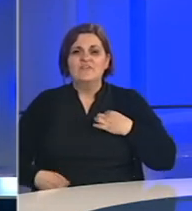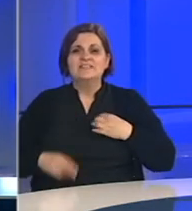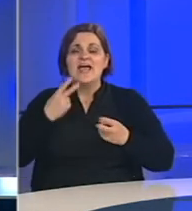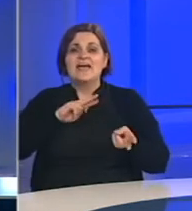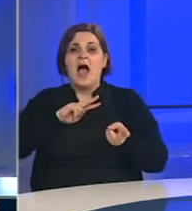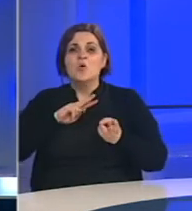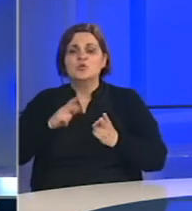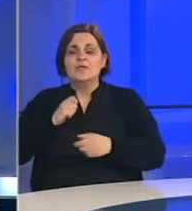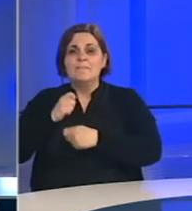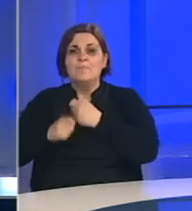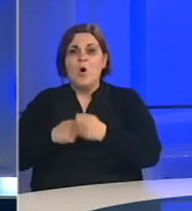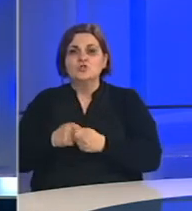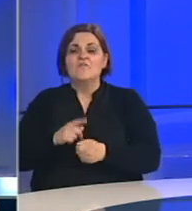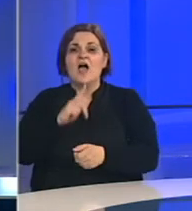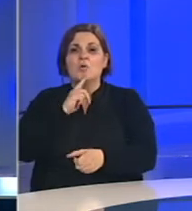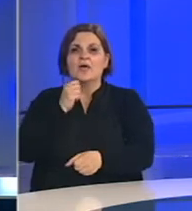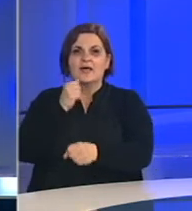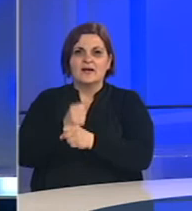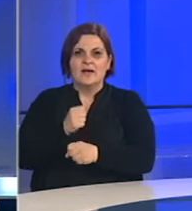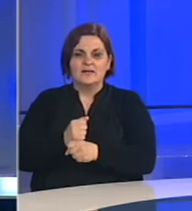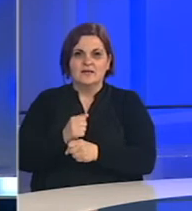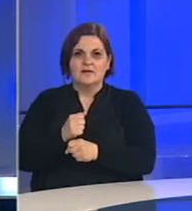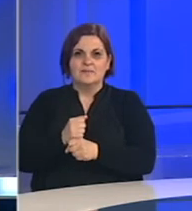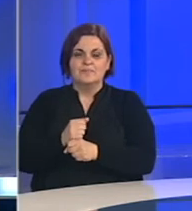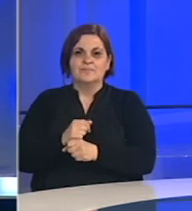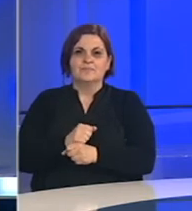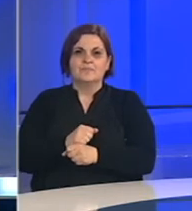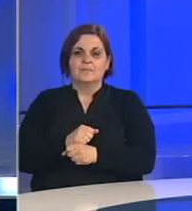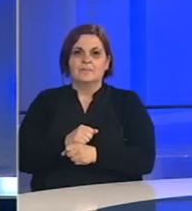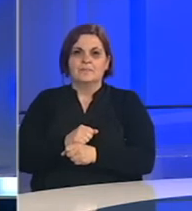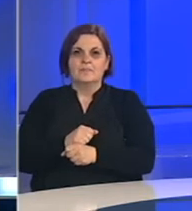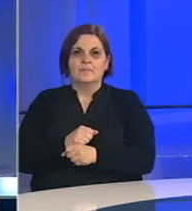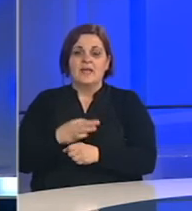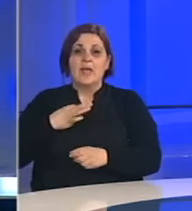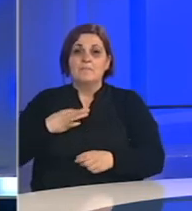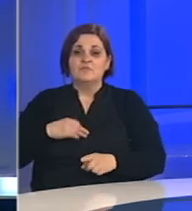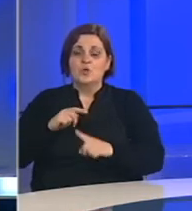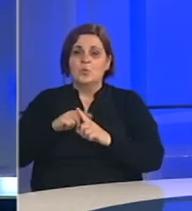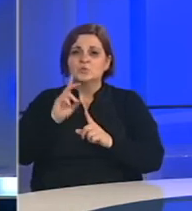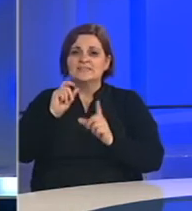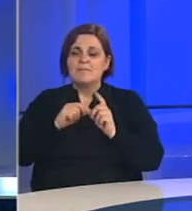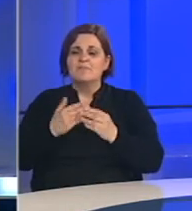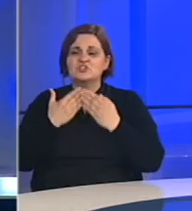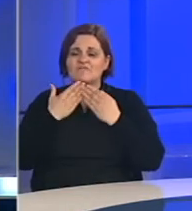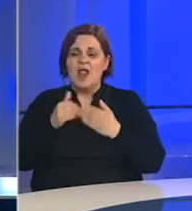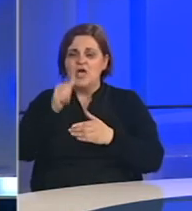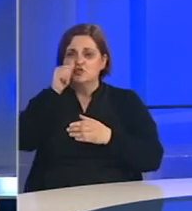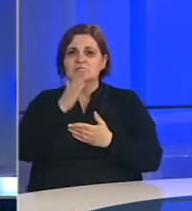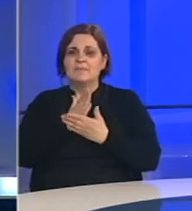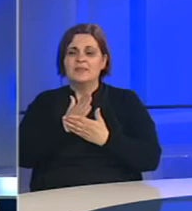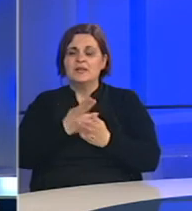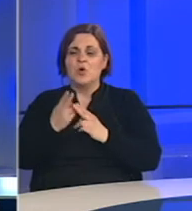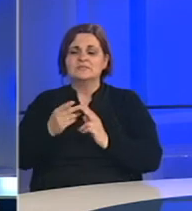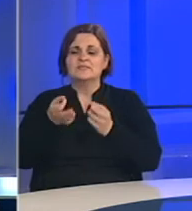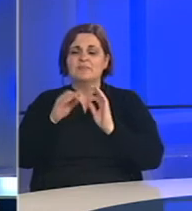drugih struka koje se bave različnom psihosocijalnoj područjima. Profesor Cijakusremović, hvala što ste izvojili vrijeme za specijalni